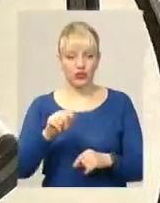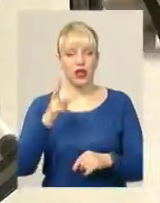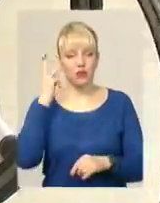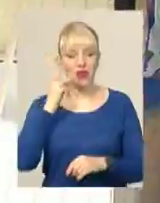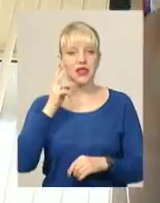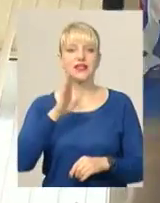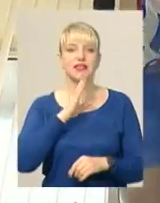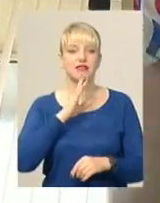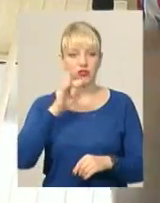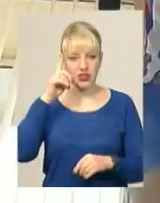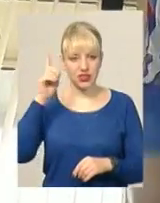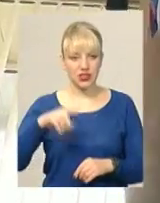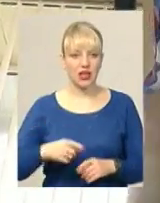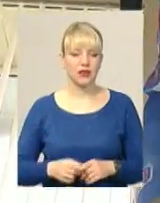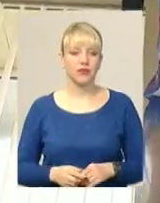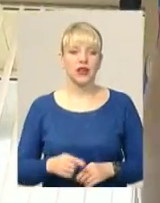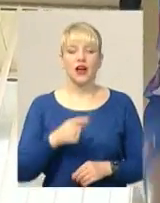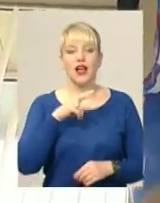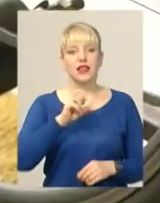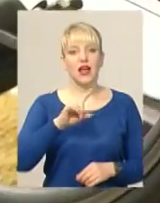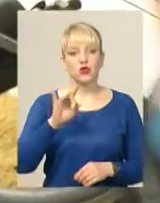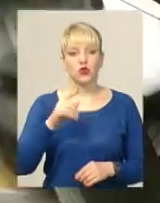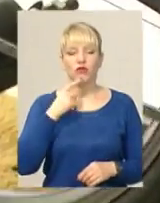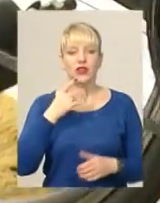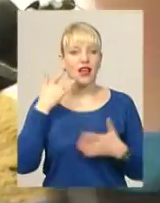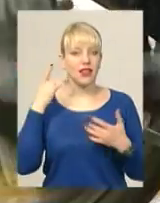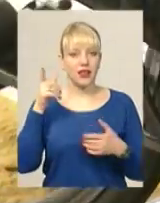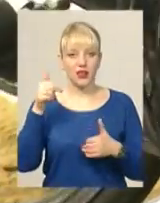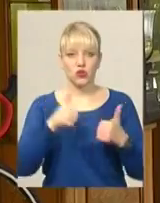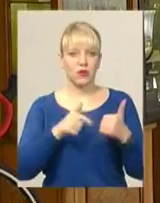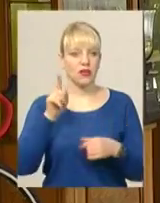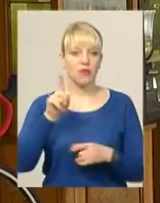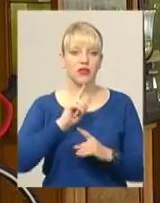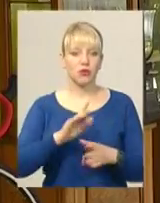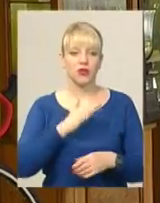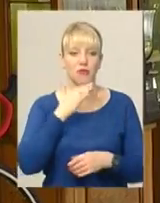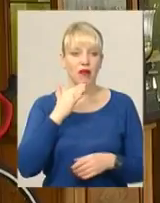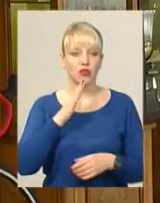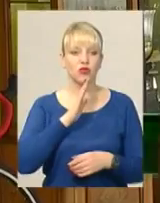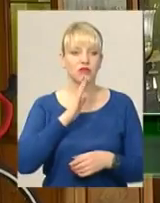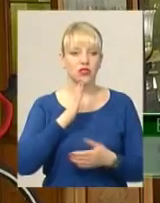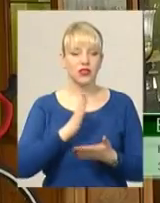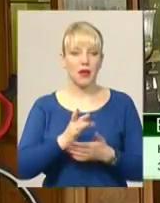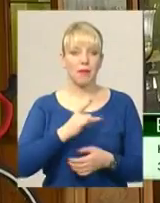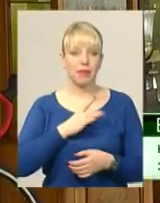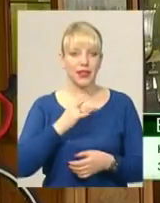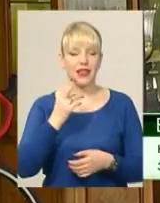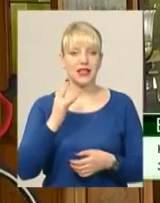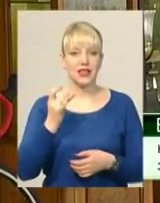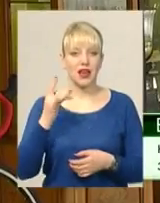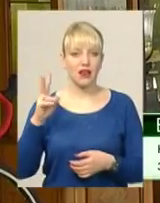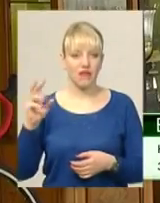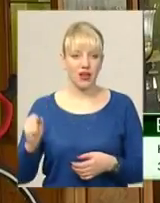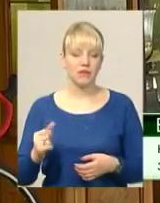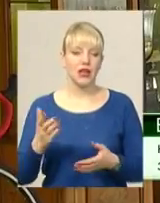знають, розповіла Вікторія Лазурко. І додає, легких суперниць там не буде. Багато дівчат є з Білої церкви, дівчата